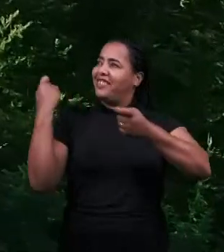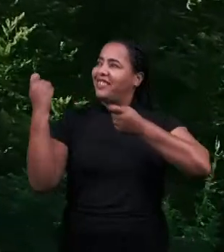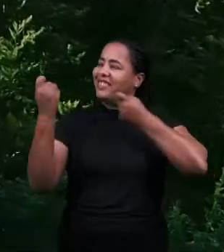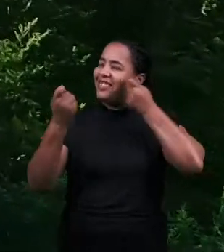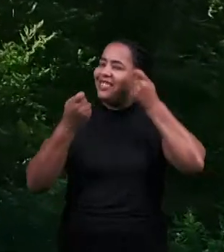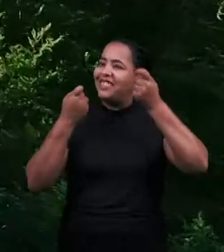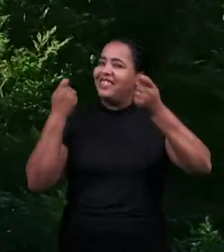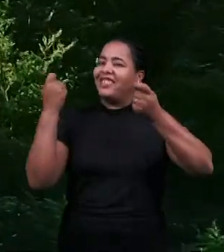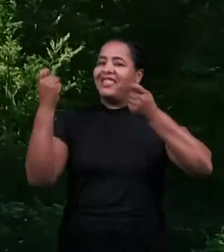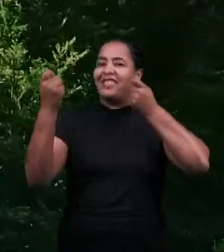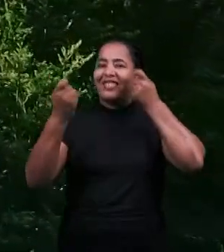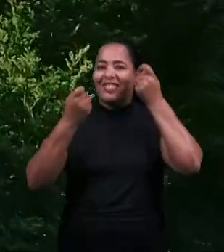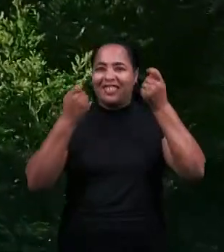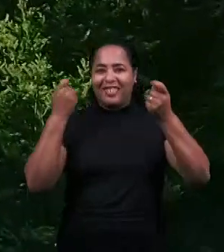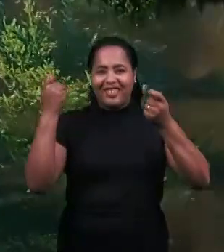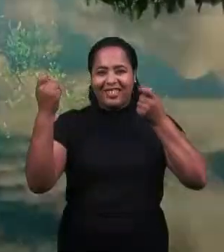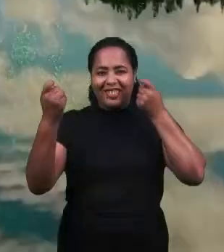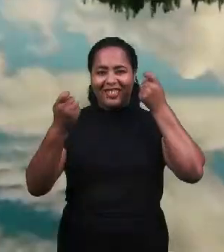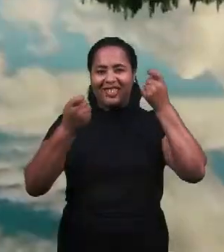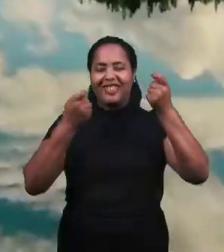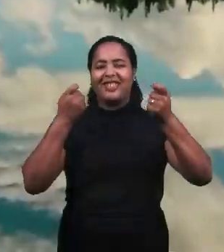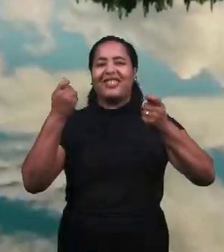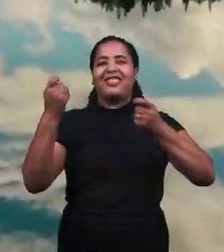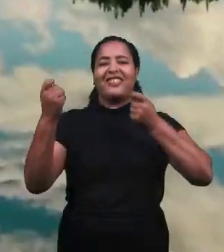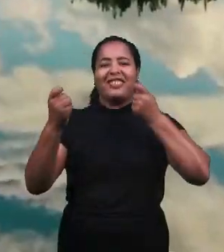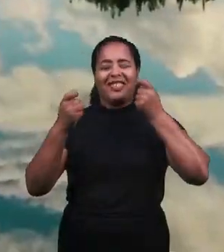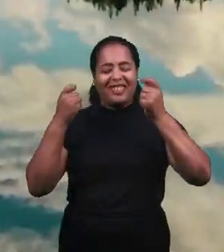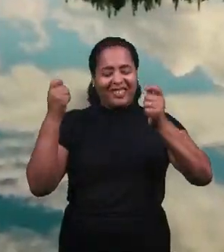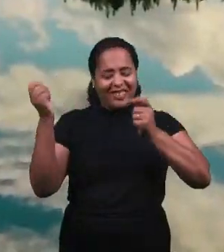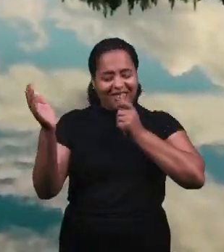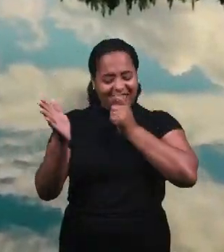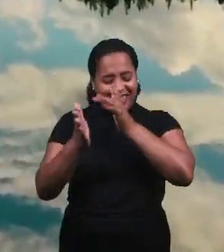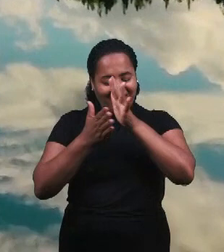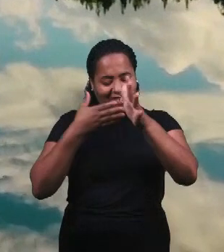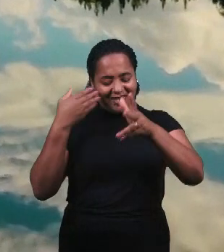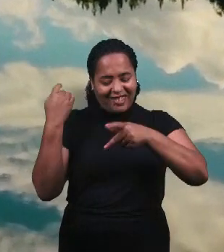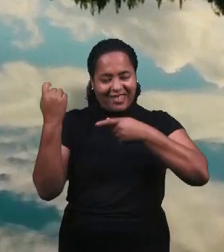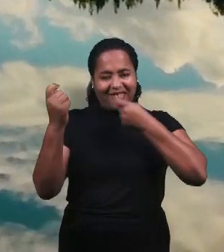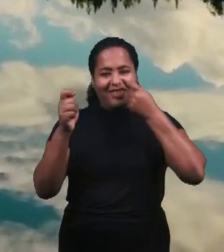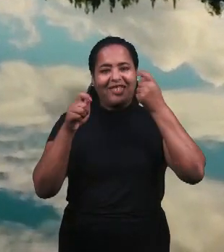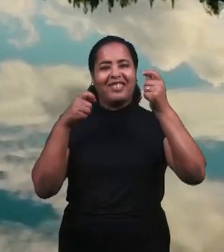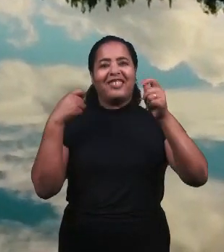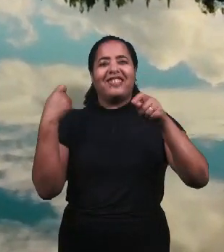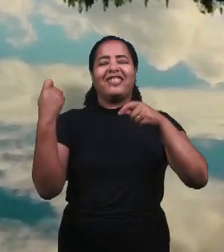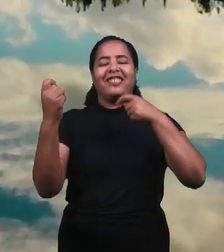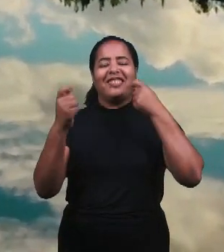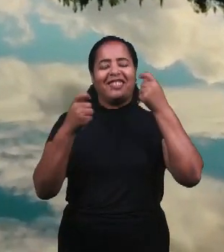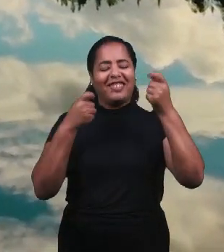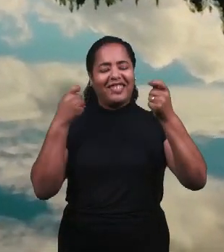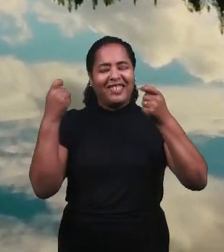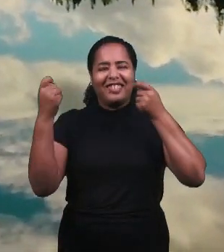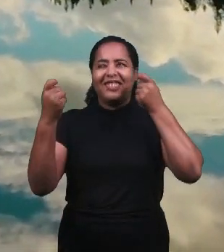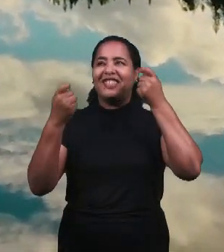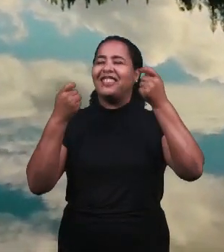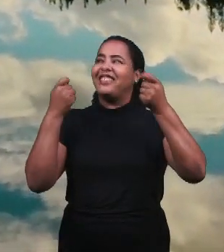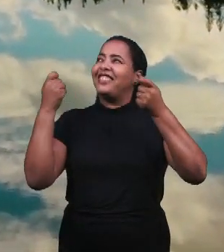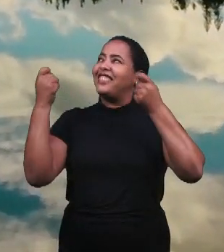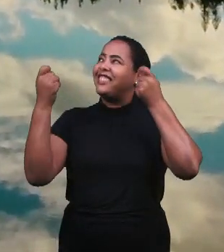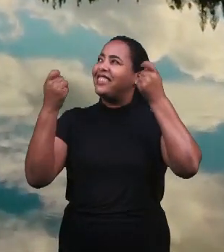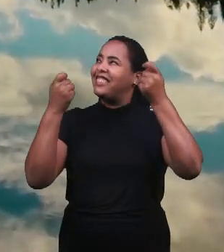Субтитры подогнал «Симон»